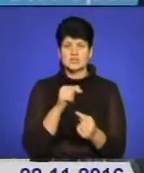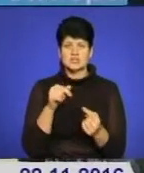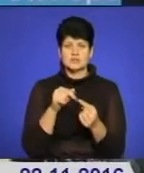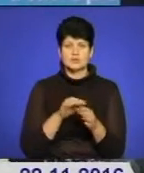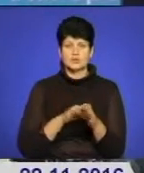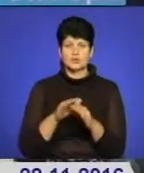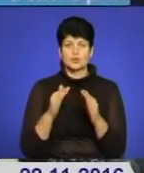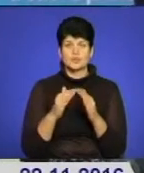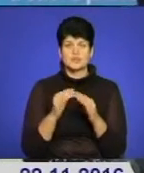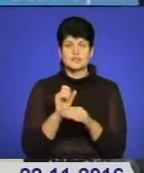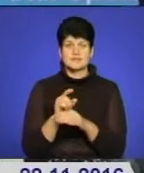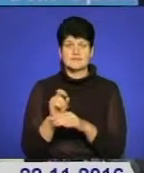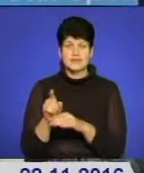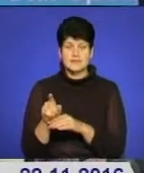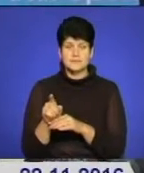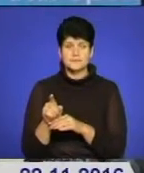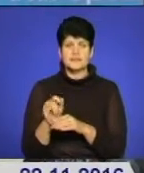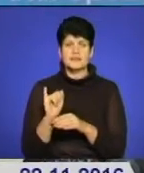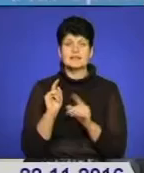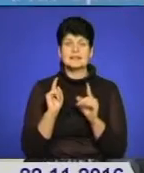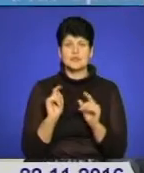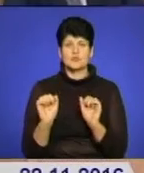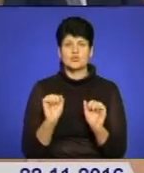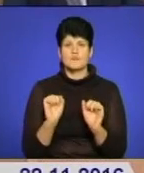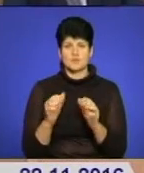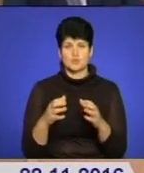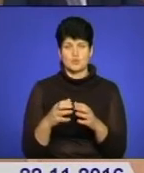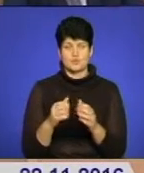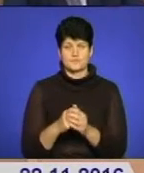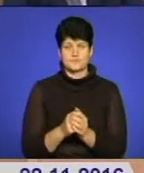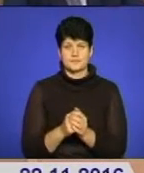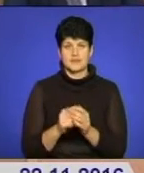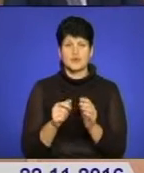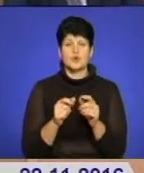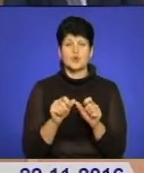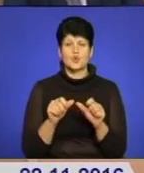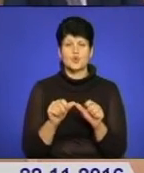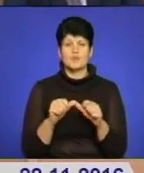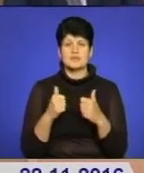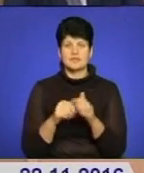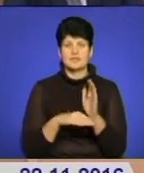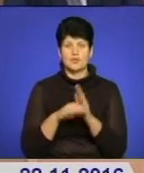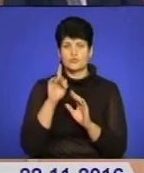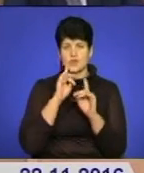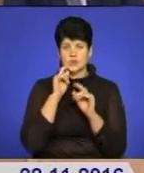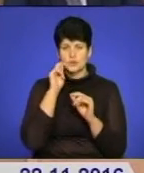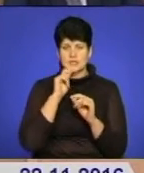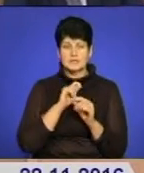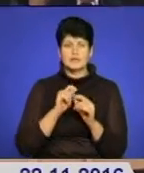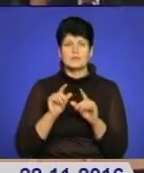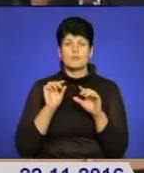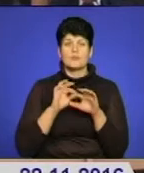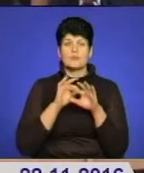домашнім завданням, навіть в управлінському блоку. Комітет Верховної Ради України з питань охорони здоров'я провів своє виїзне